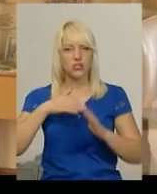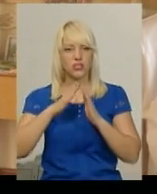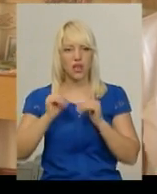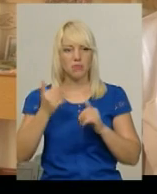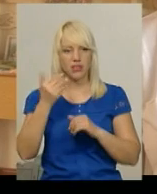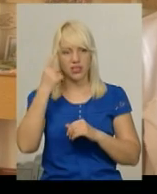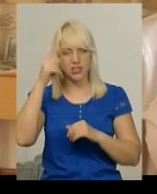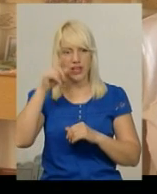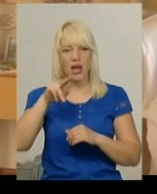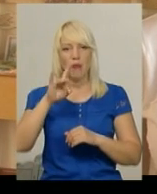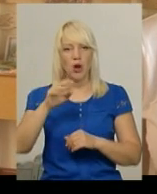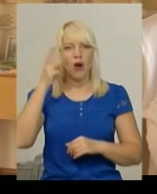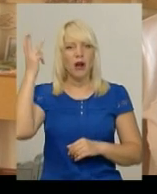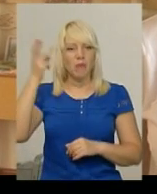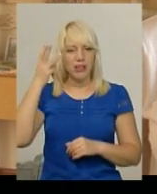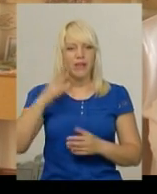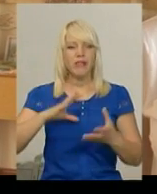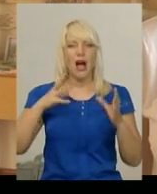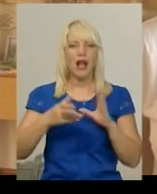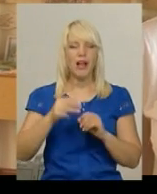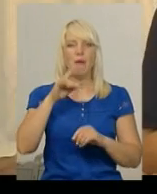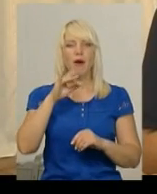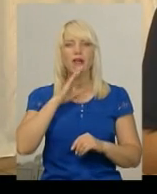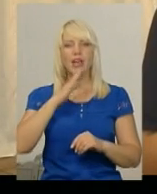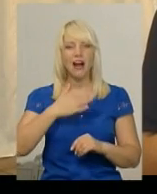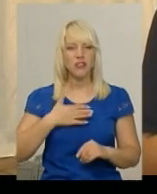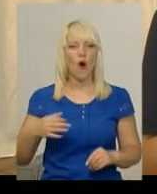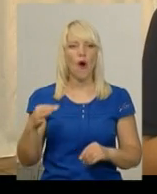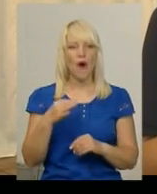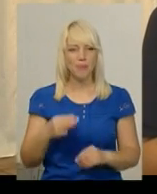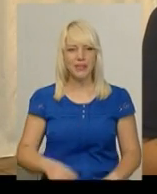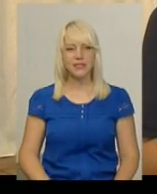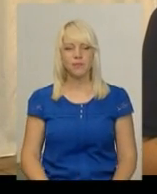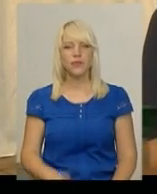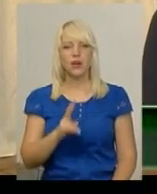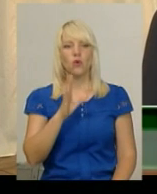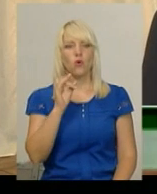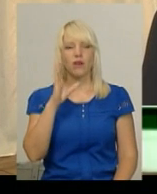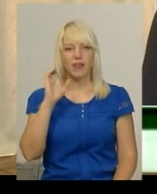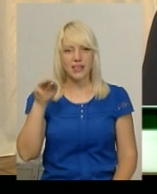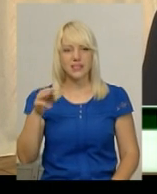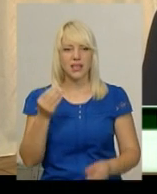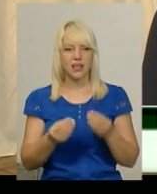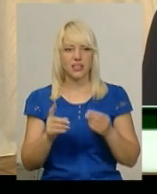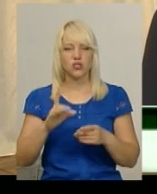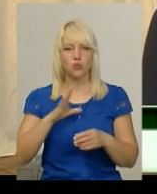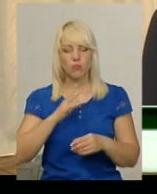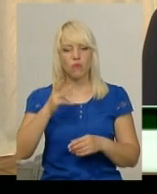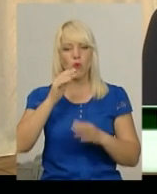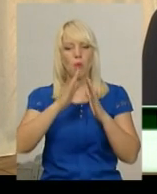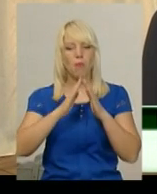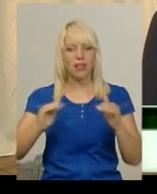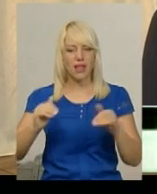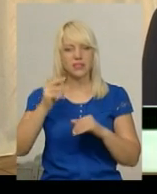їх знання про Хмельницький і взагалі про нашу область. У квест-грімі «Рідний Хмельницький», що проходив у Палаці творчості